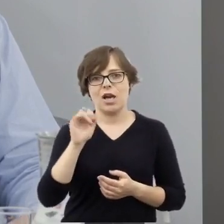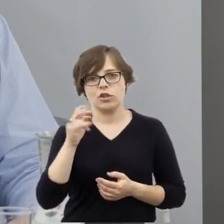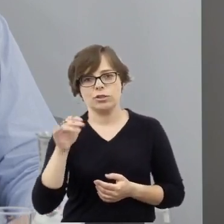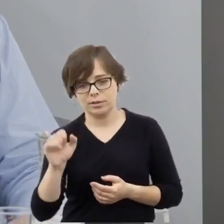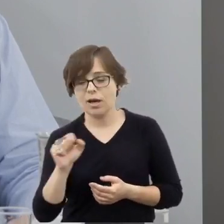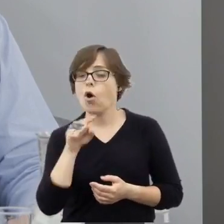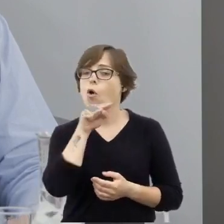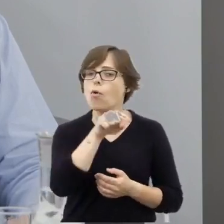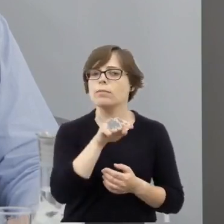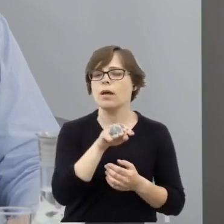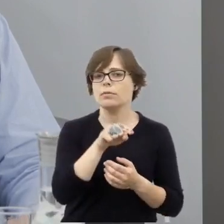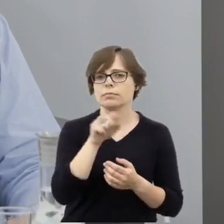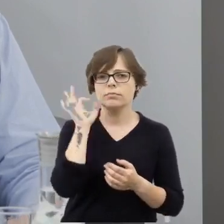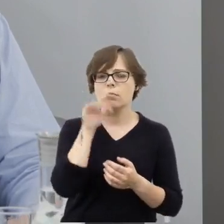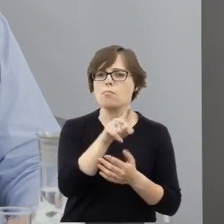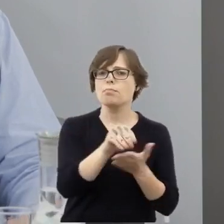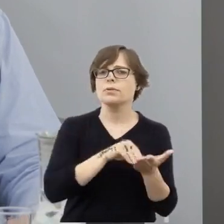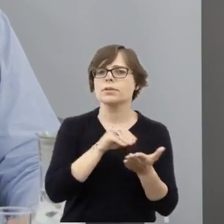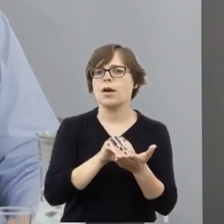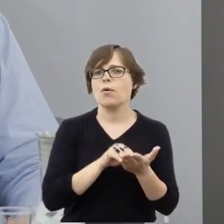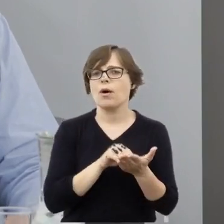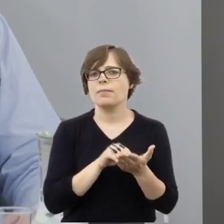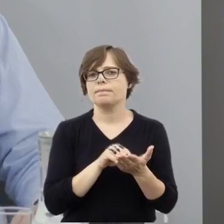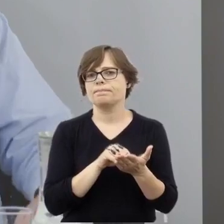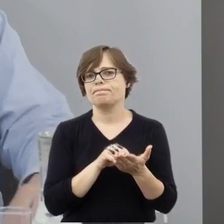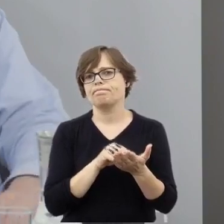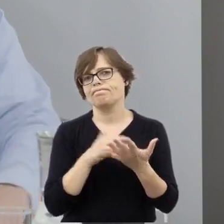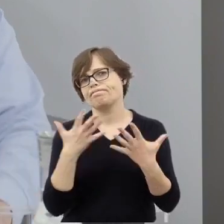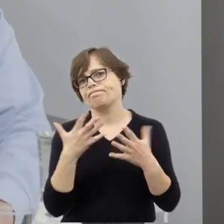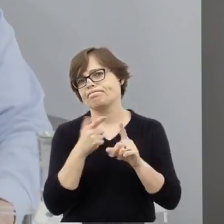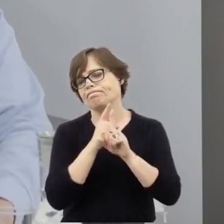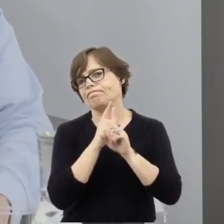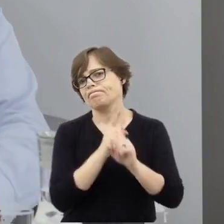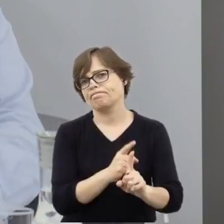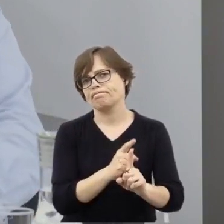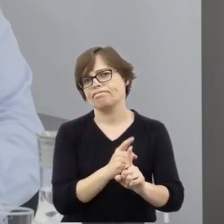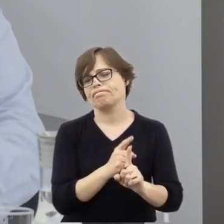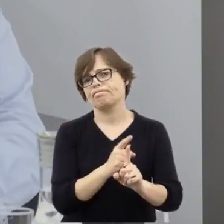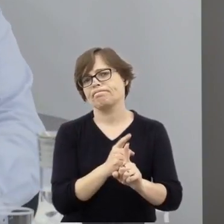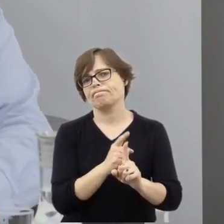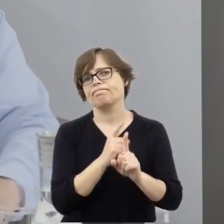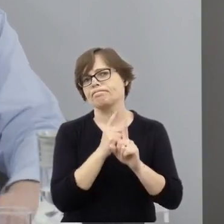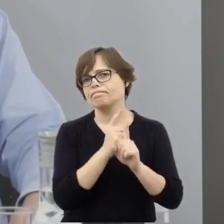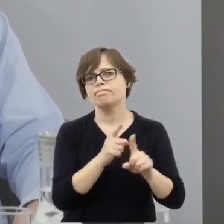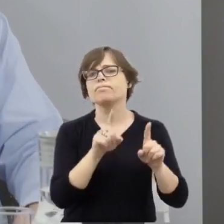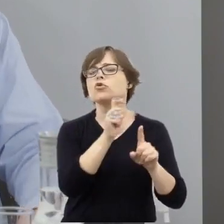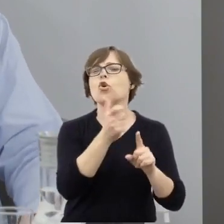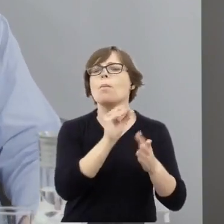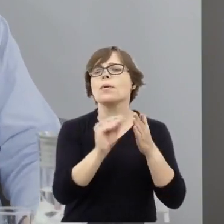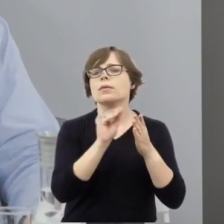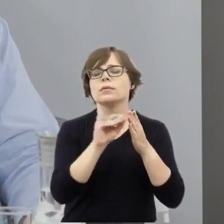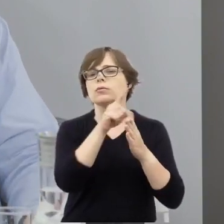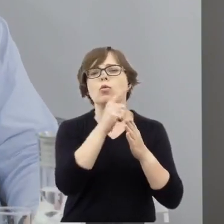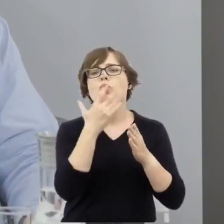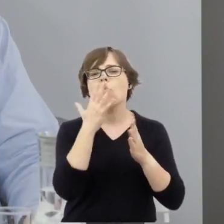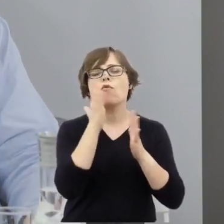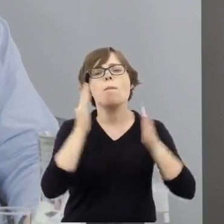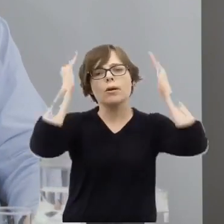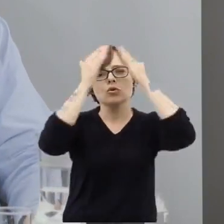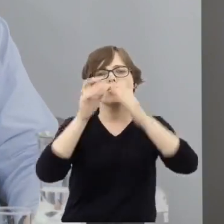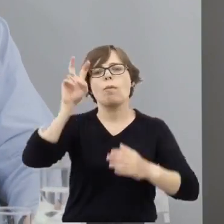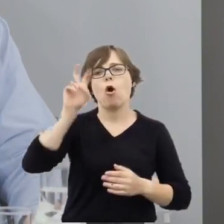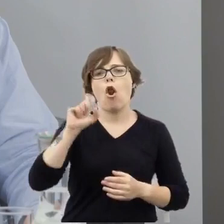właśnie w myśl tego, o czym mówił Hlond, o rzekomo bardzo dobrych